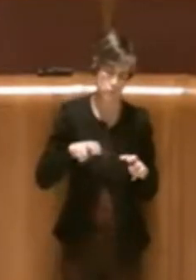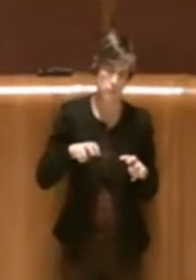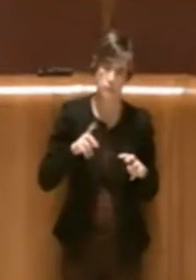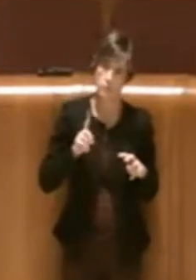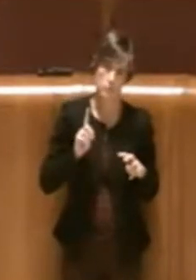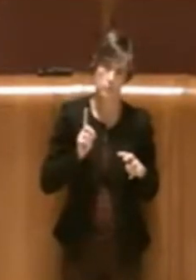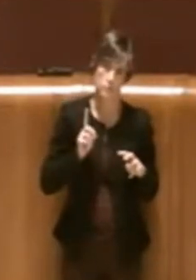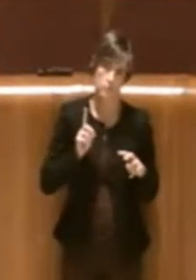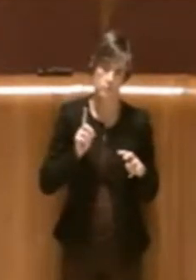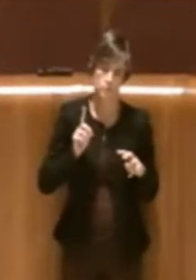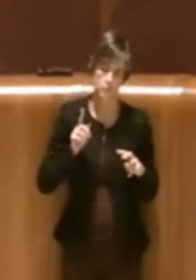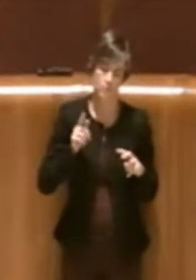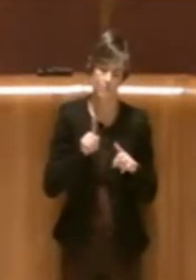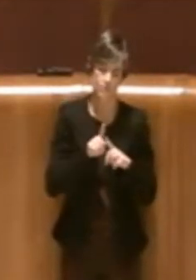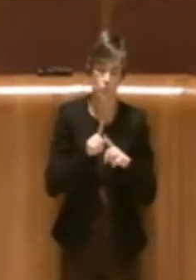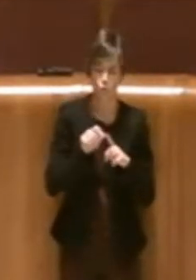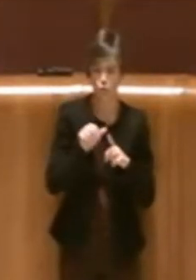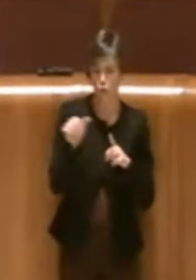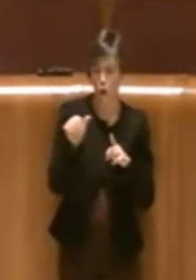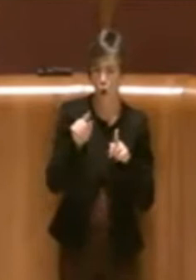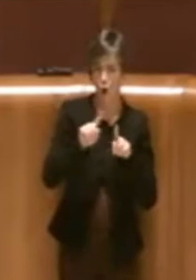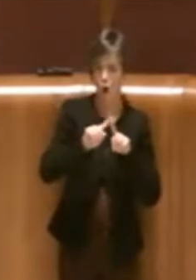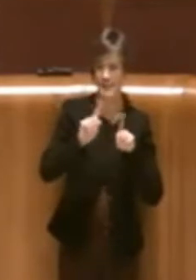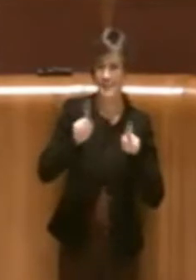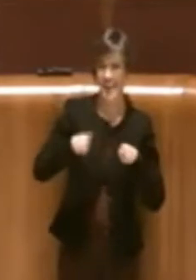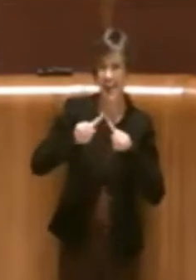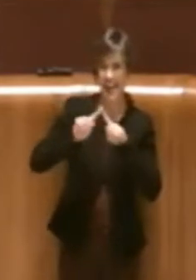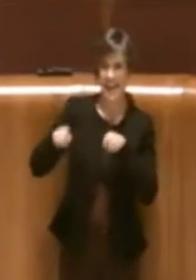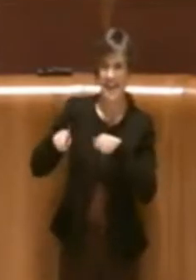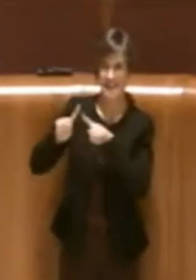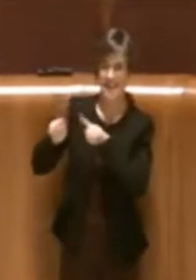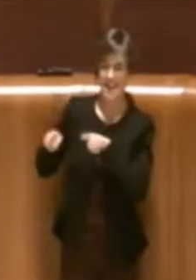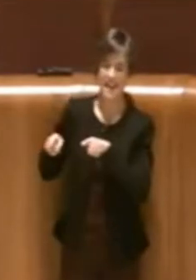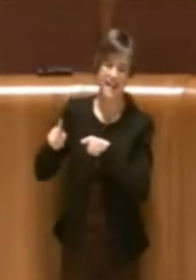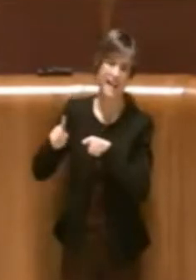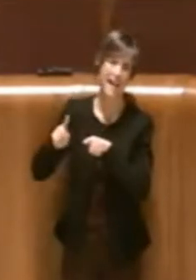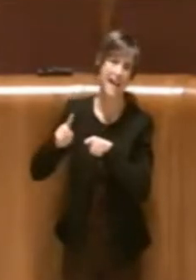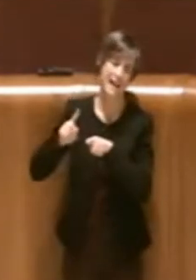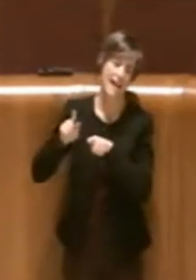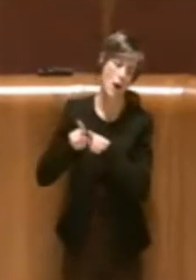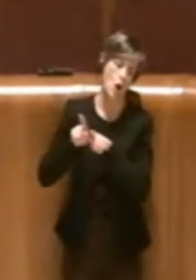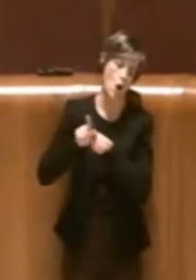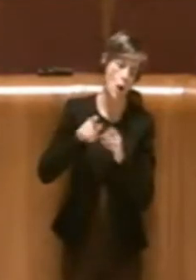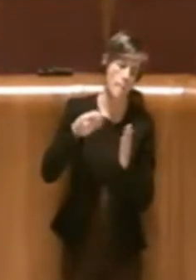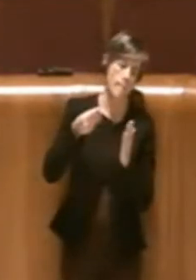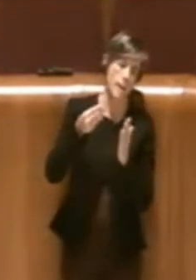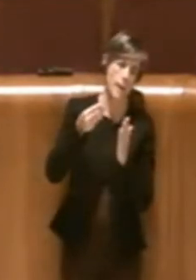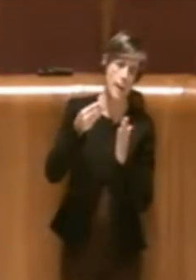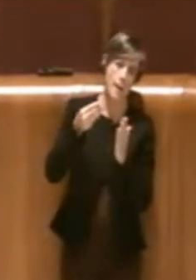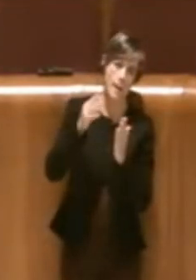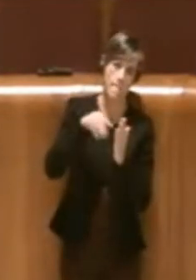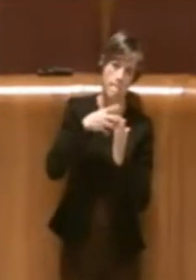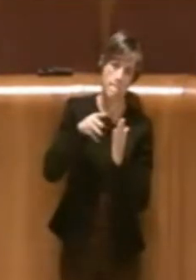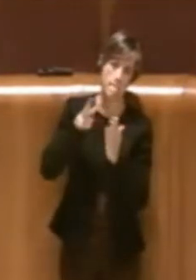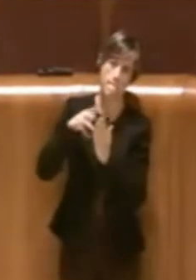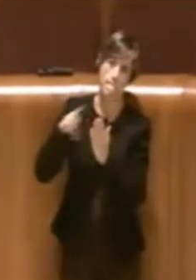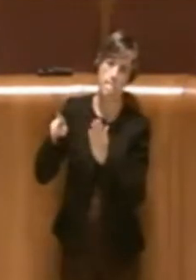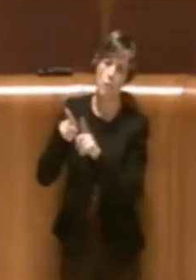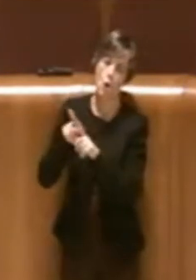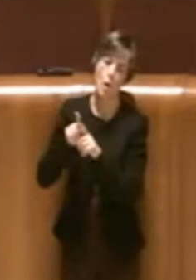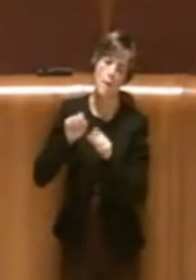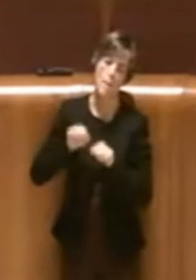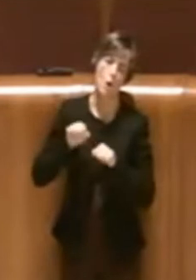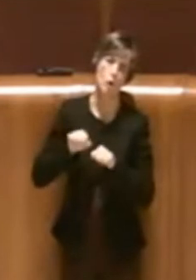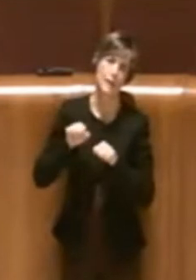dare nelle schede delle opportunità dei ventagli sui